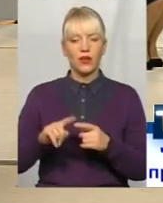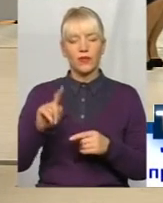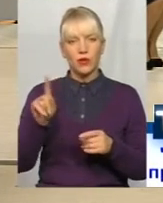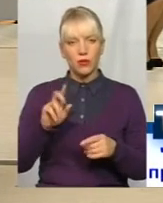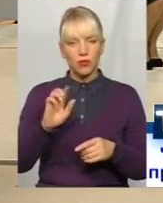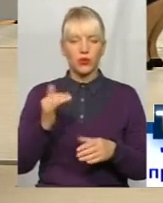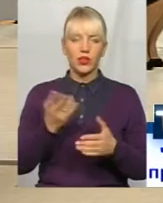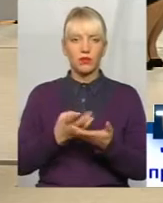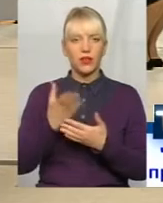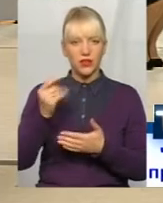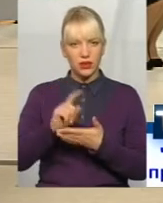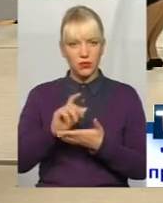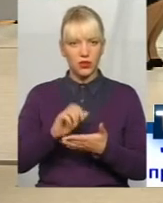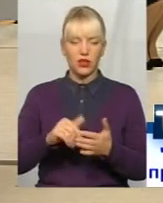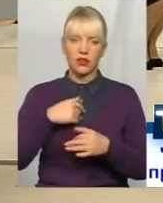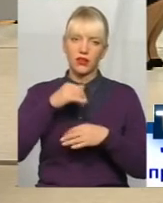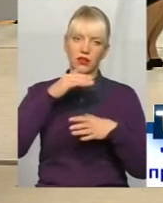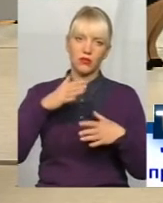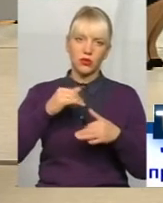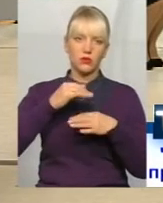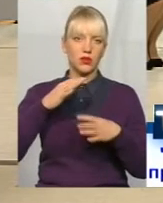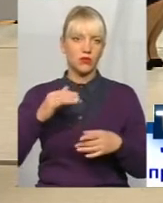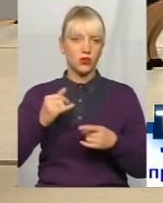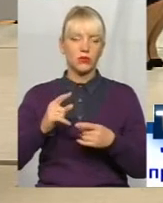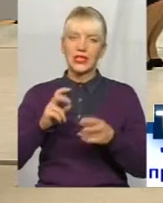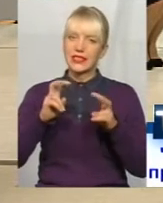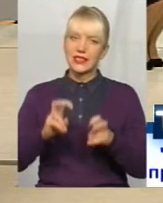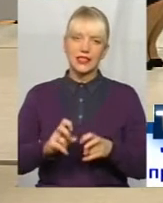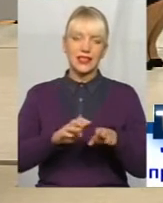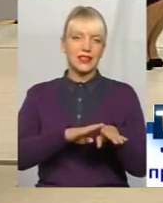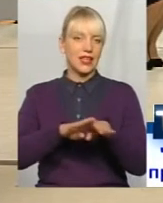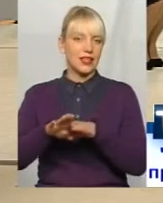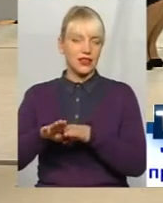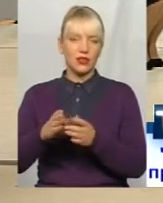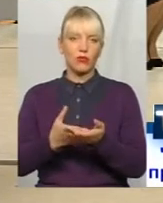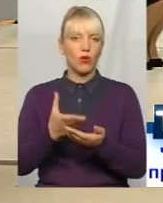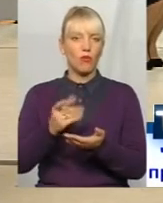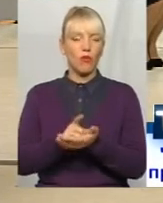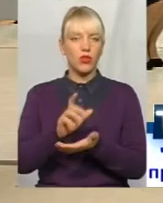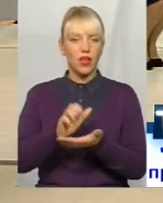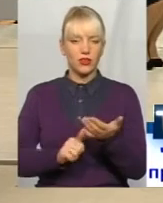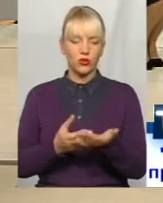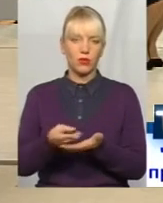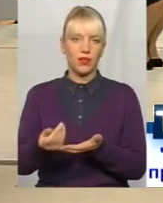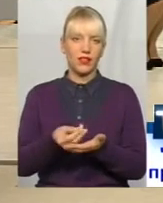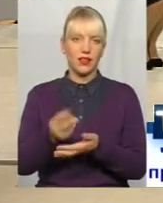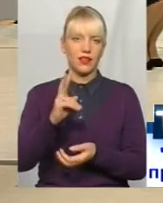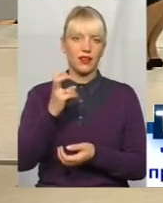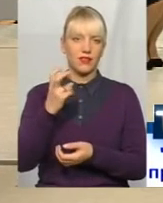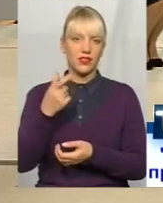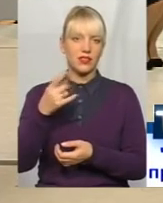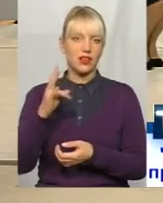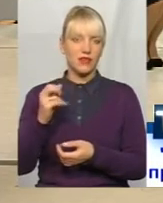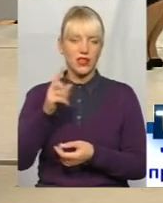в карман вложити. І не може. І сиділи на єдиному податку і сплачували 200 гривень парта.